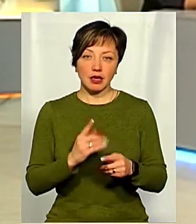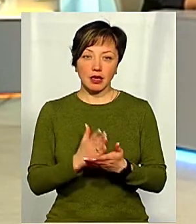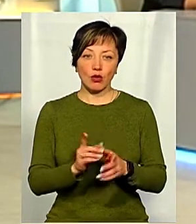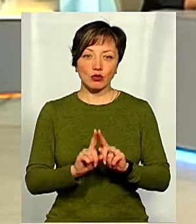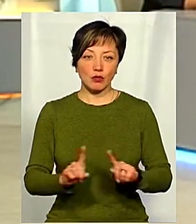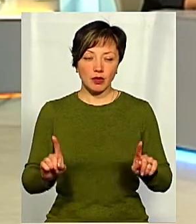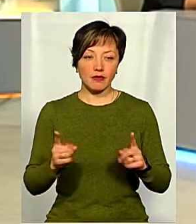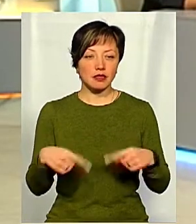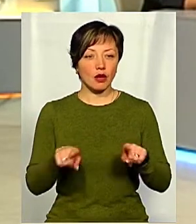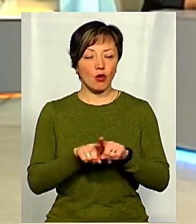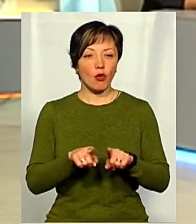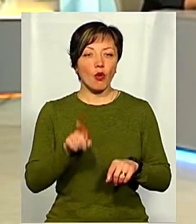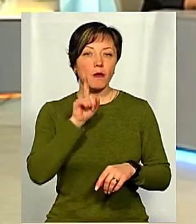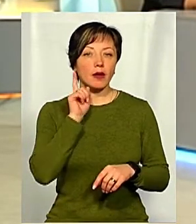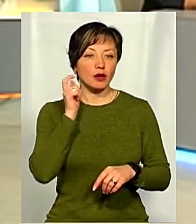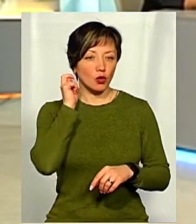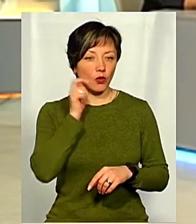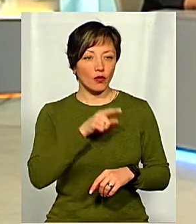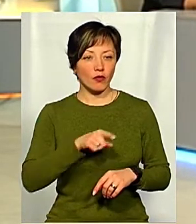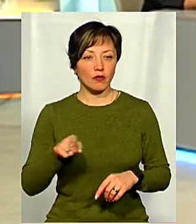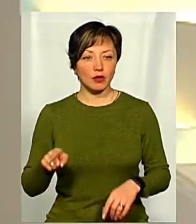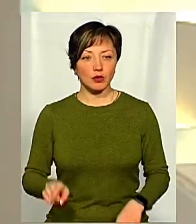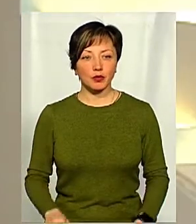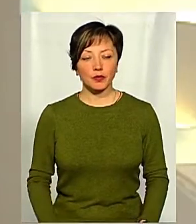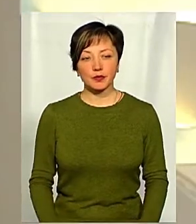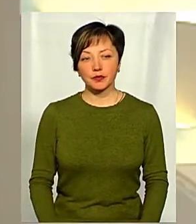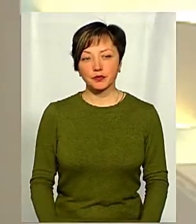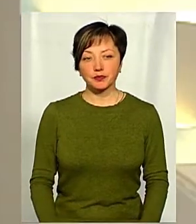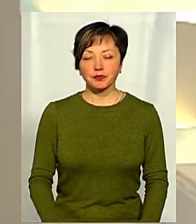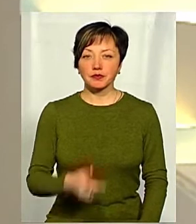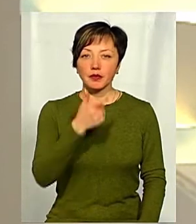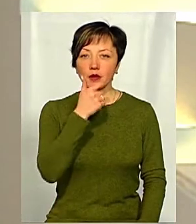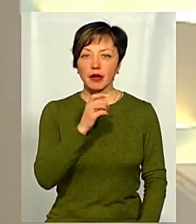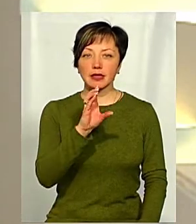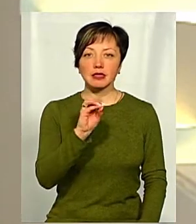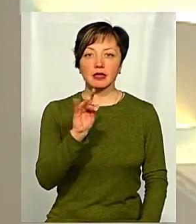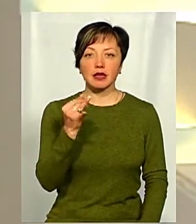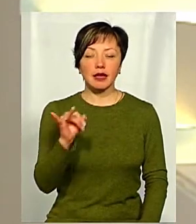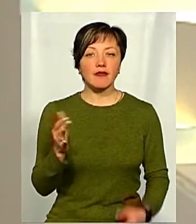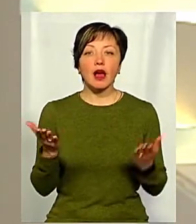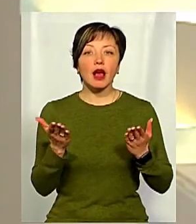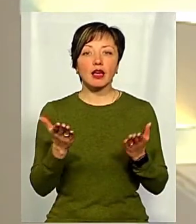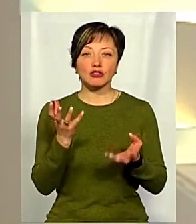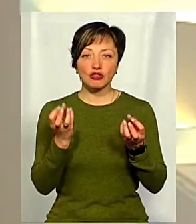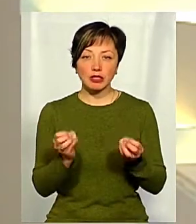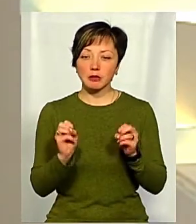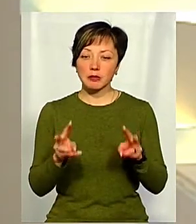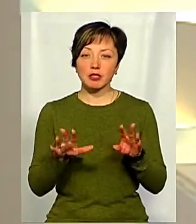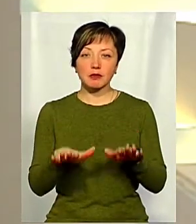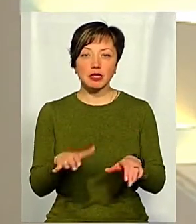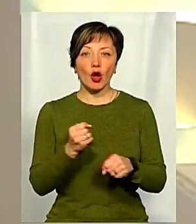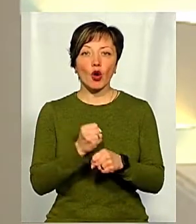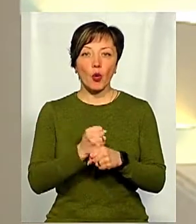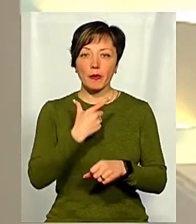особливість саме такого підліткового віку. Пане Сергію, у яких ще небезпечних місцях